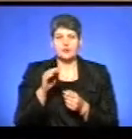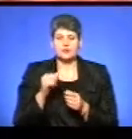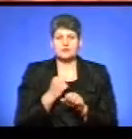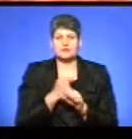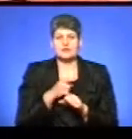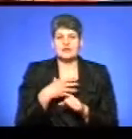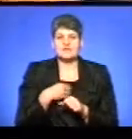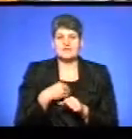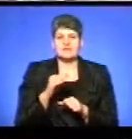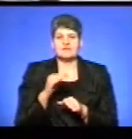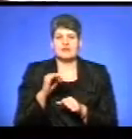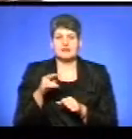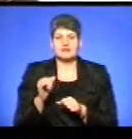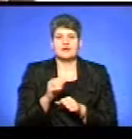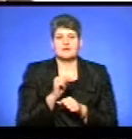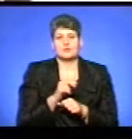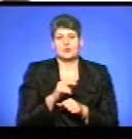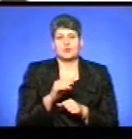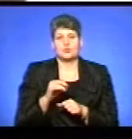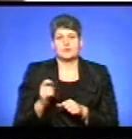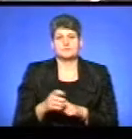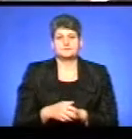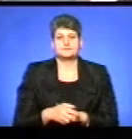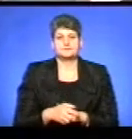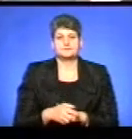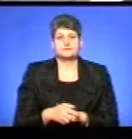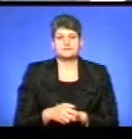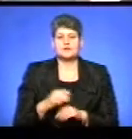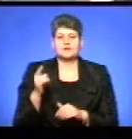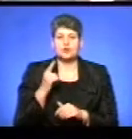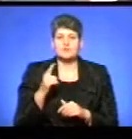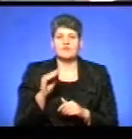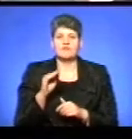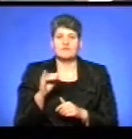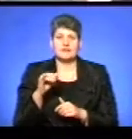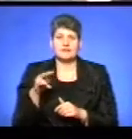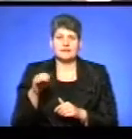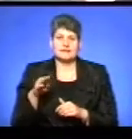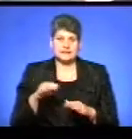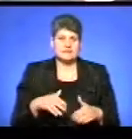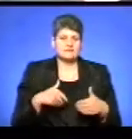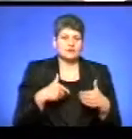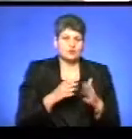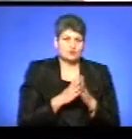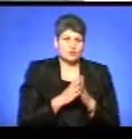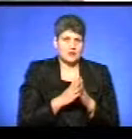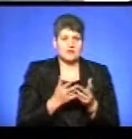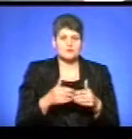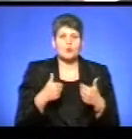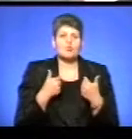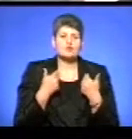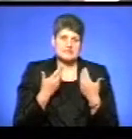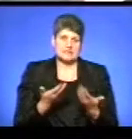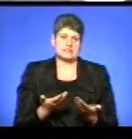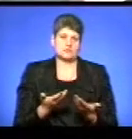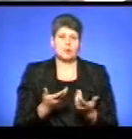львівський філателіст Андрій Пелюх. Тернопільські філателісти звернулися з проханнями, з пропозицією